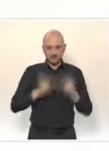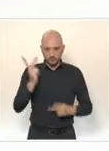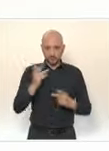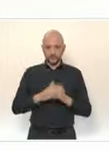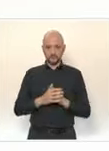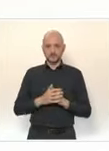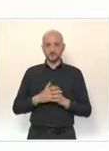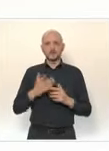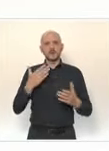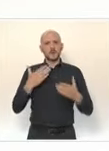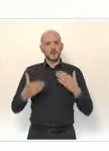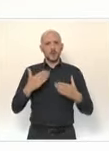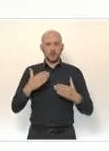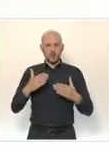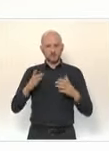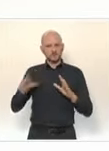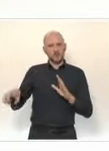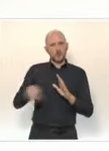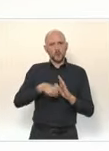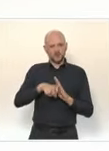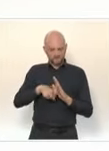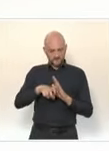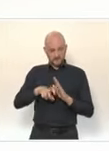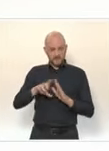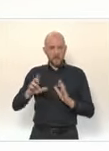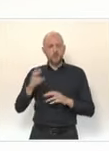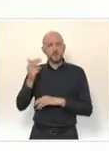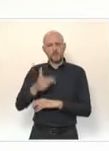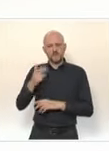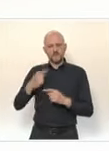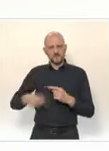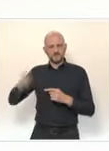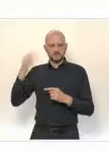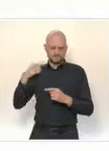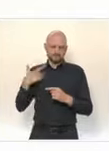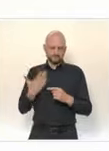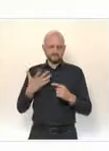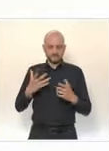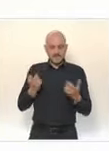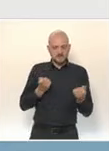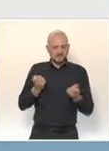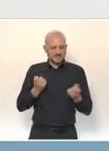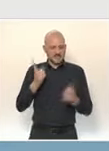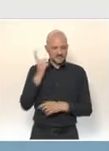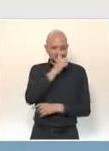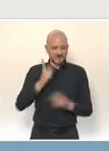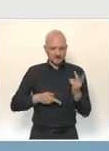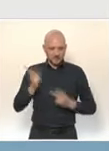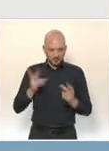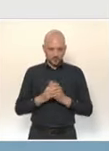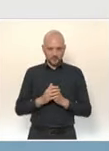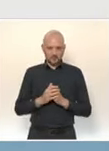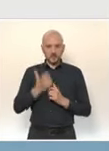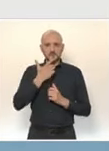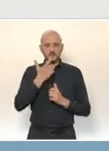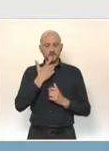lors du confinement du mois de novembre. Le niveau de circulation virale se réduit, mais il reste élevé dans une